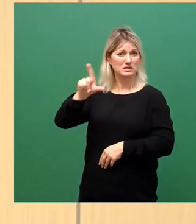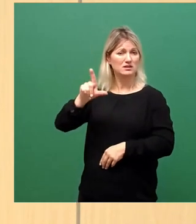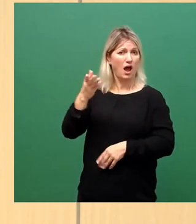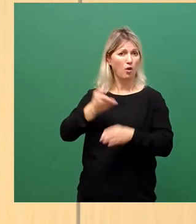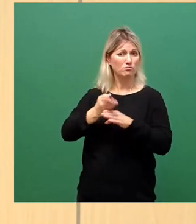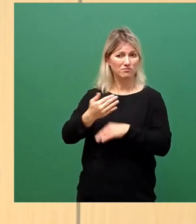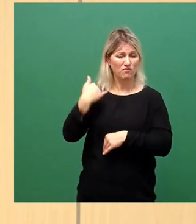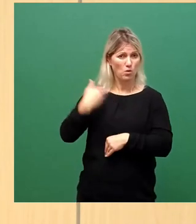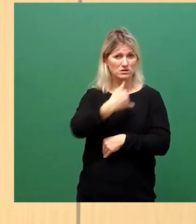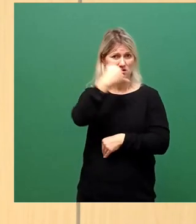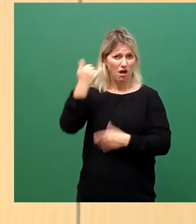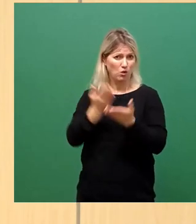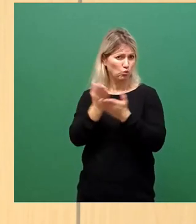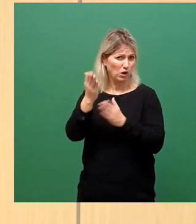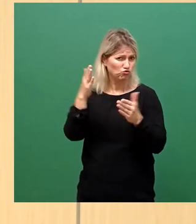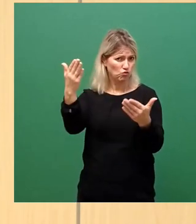möglich gewesen.